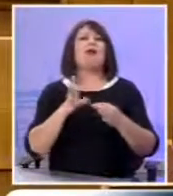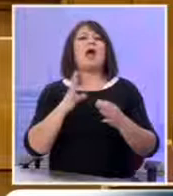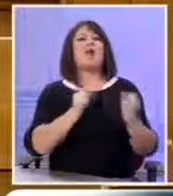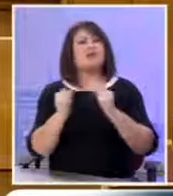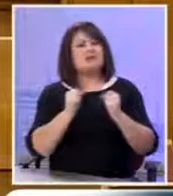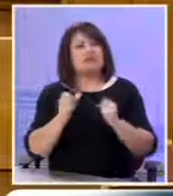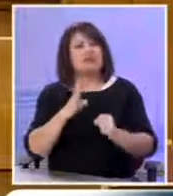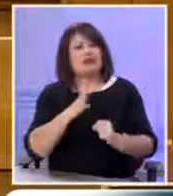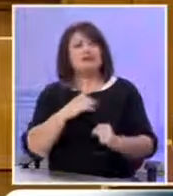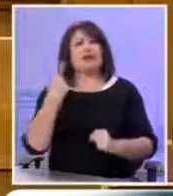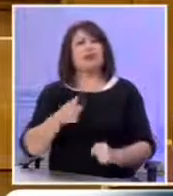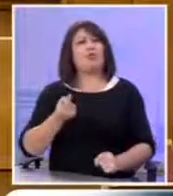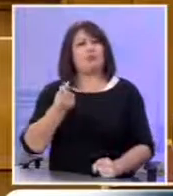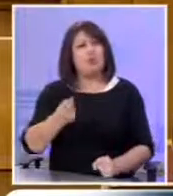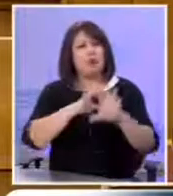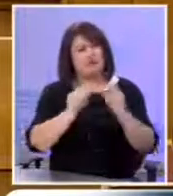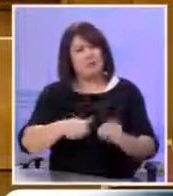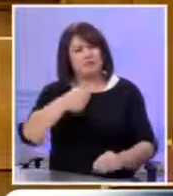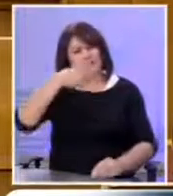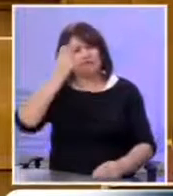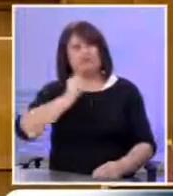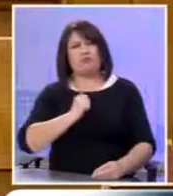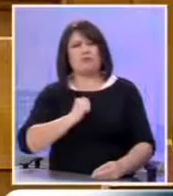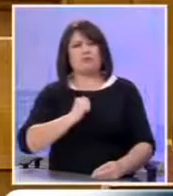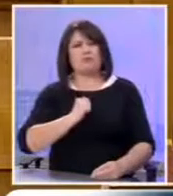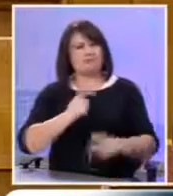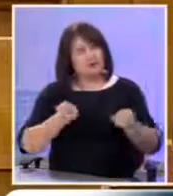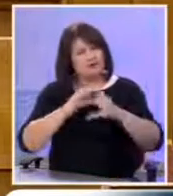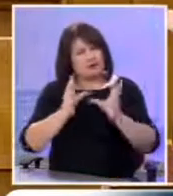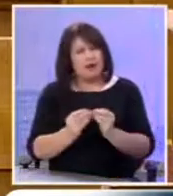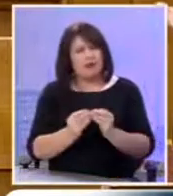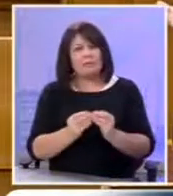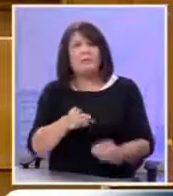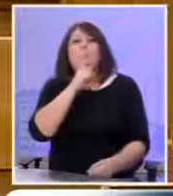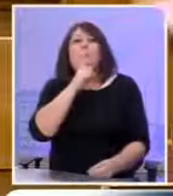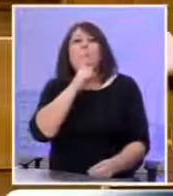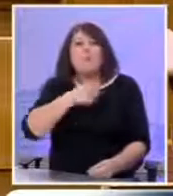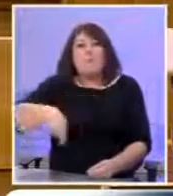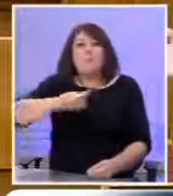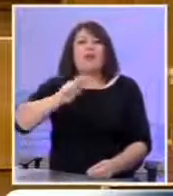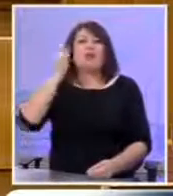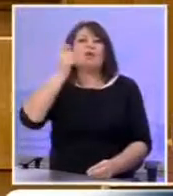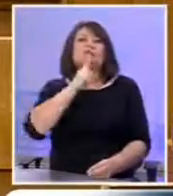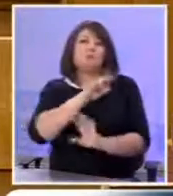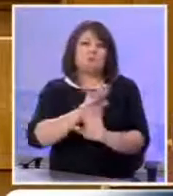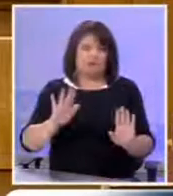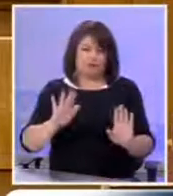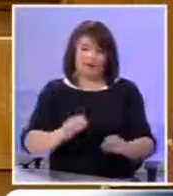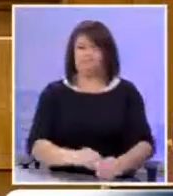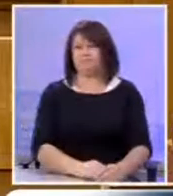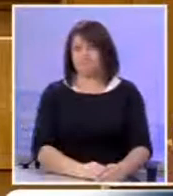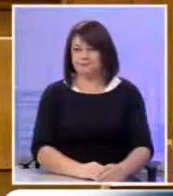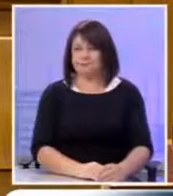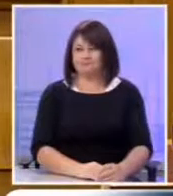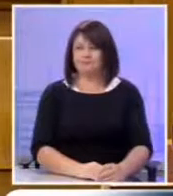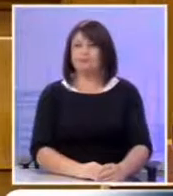τις 100 δόσεις και με πάρα πολλές άλλες νομοθετικές μας πρωτοβουλίες Αφωνία πλήρης, πλήρης αφωνία Αλλά κυρίες και